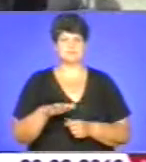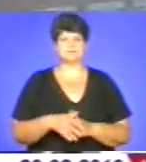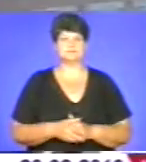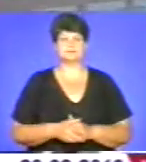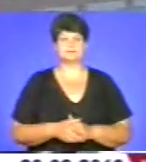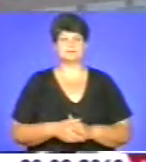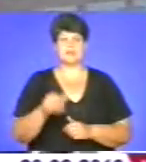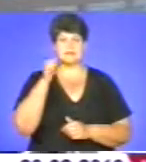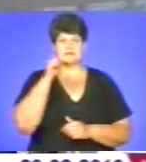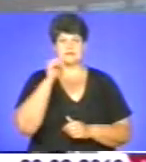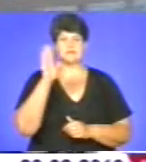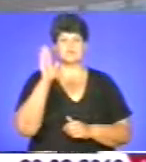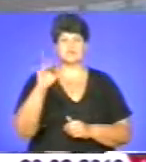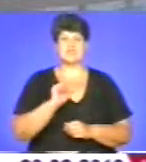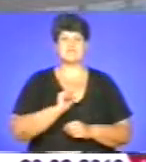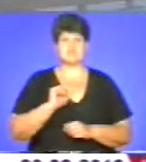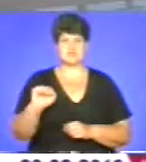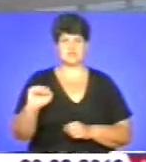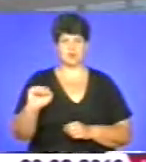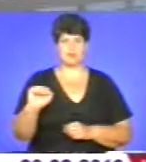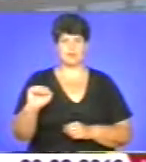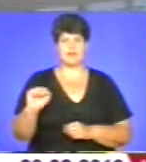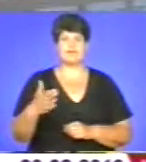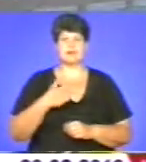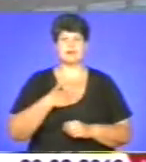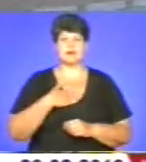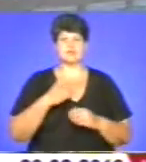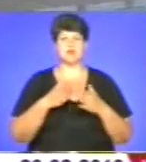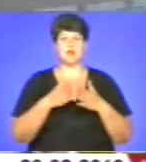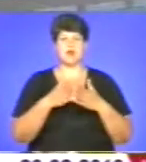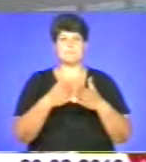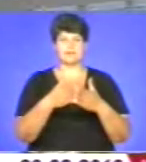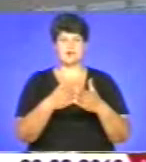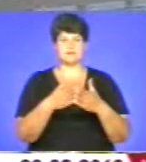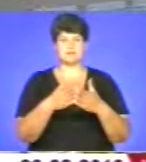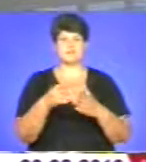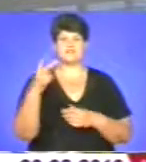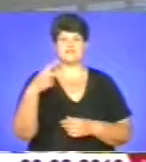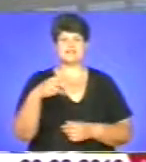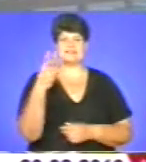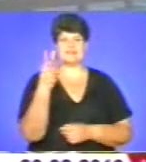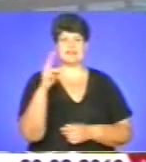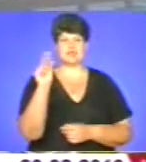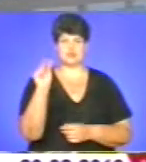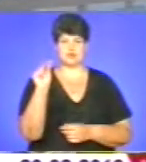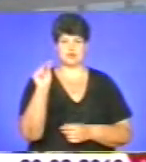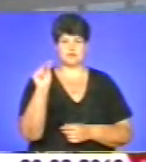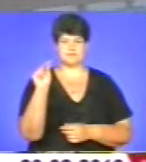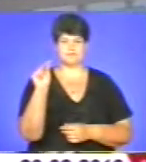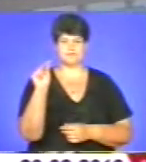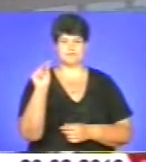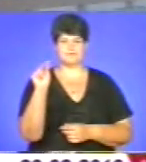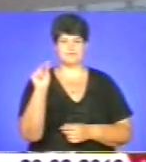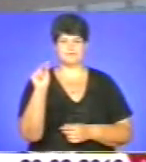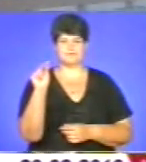Завтра вони будуть в Севастополі, на наших кораблях і на 23-е число, на 23-ті,